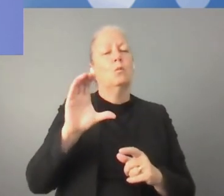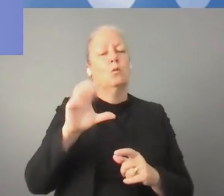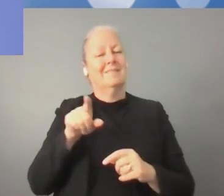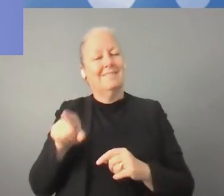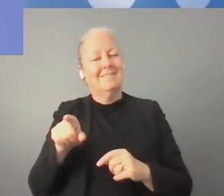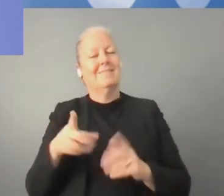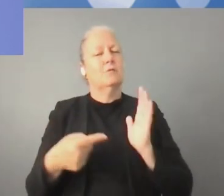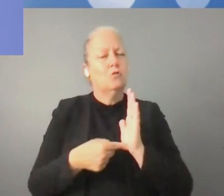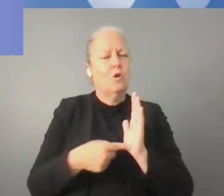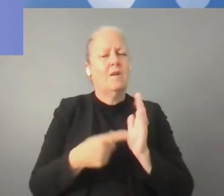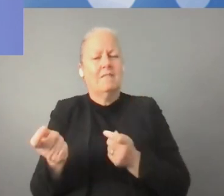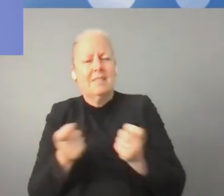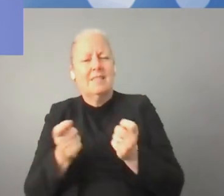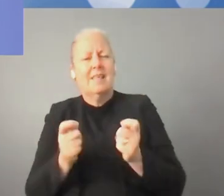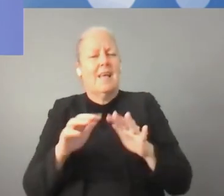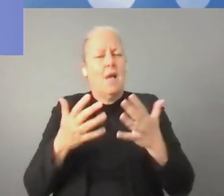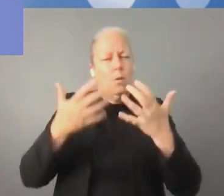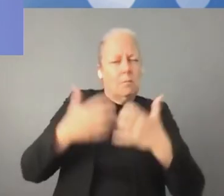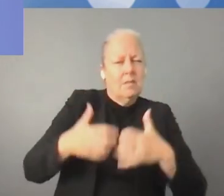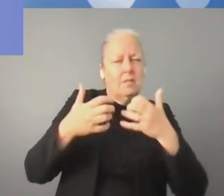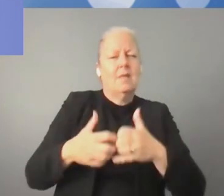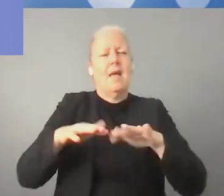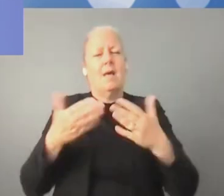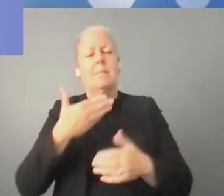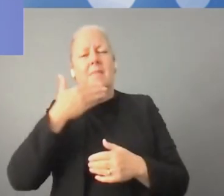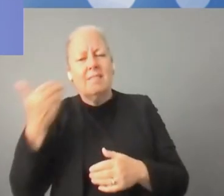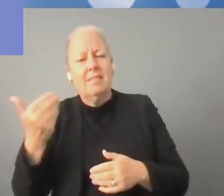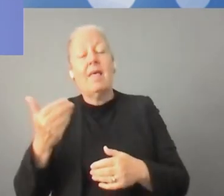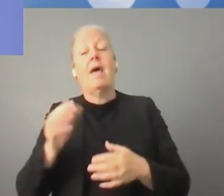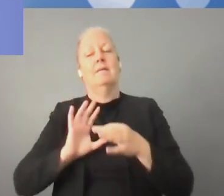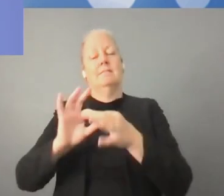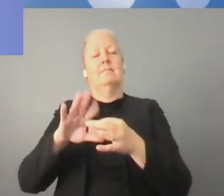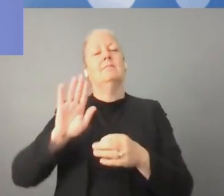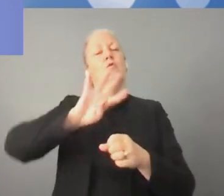هيئة الأمم المتحدة. سوف